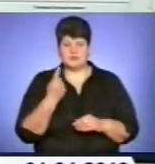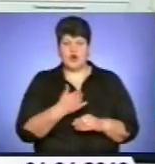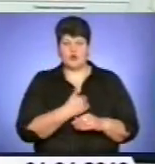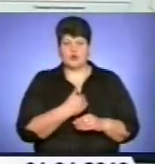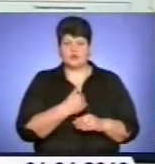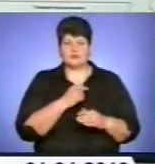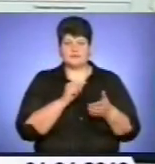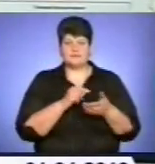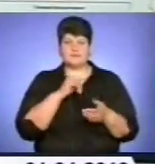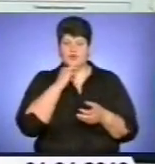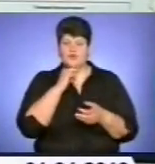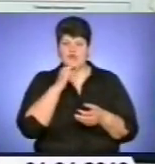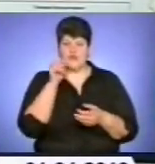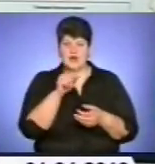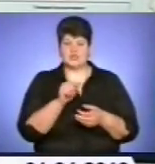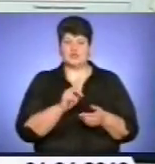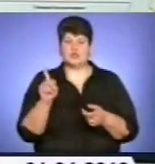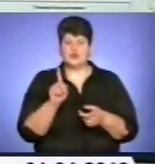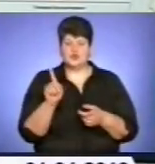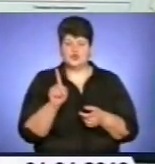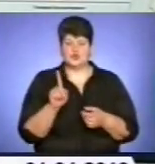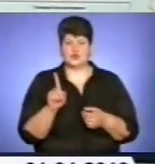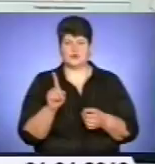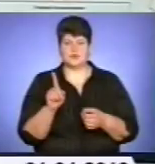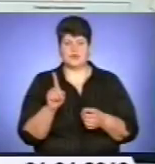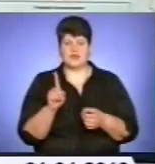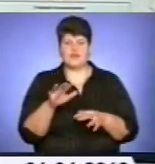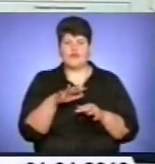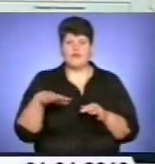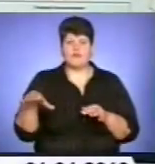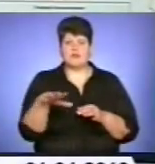загострити увагу на тому, що в басейні